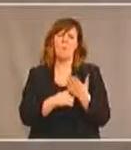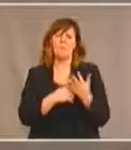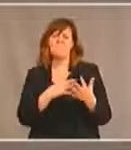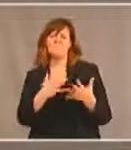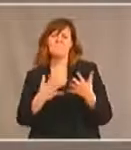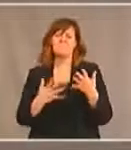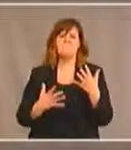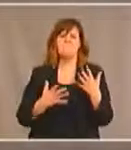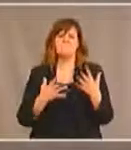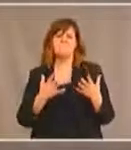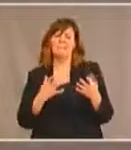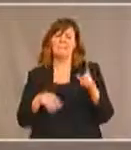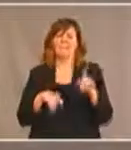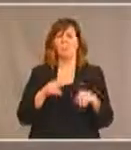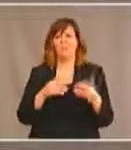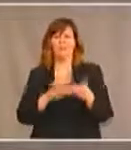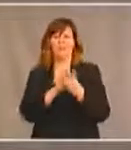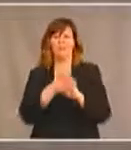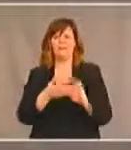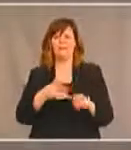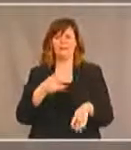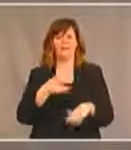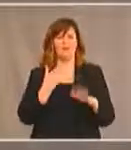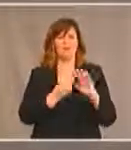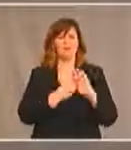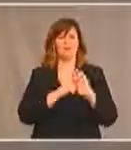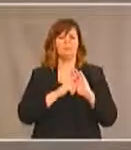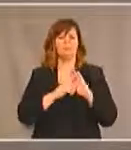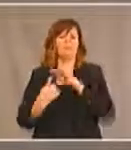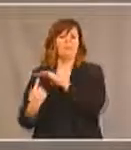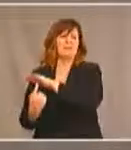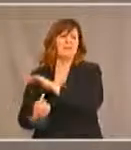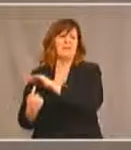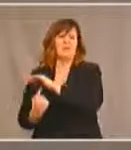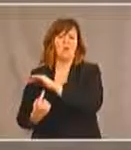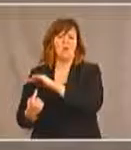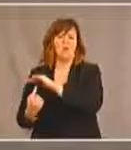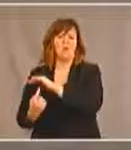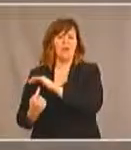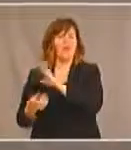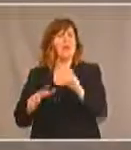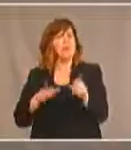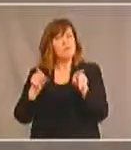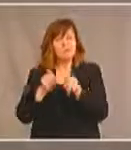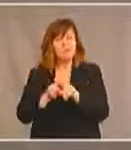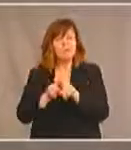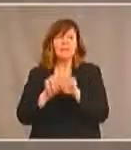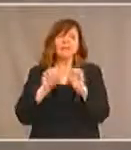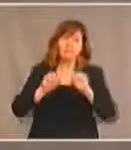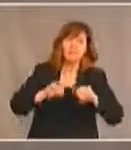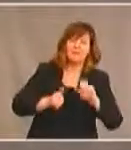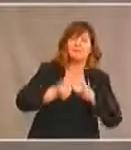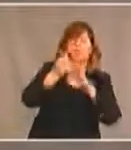un certain isolement mais aussi une certaine ouverture, une meilleure compréhension